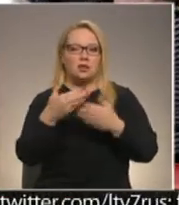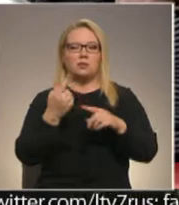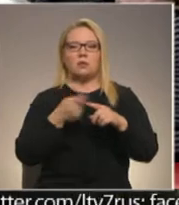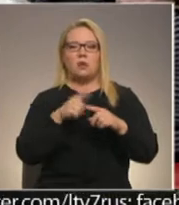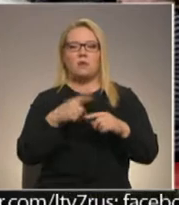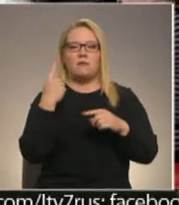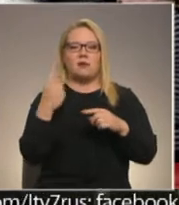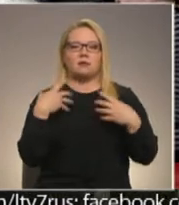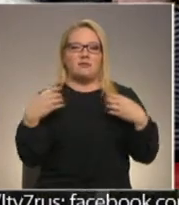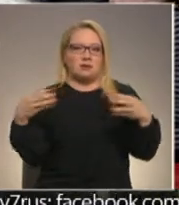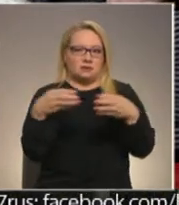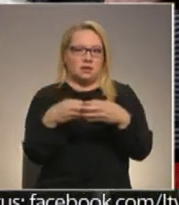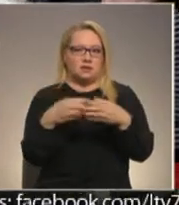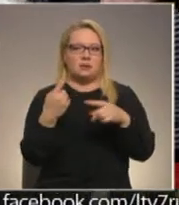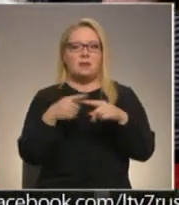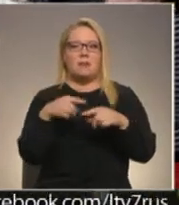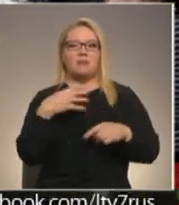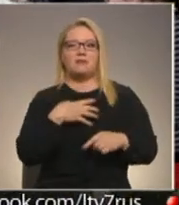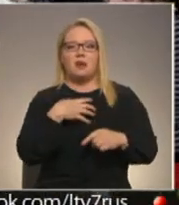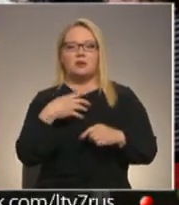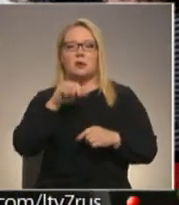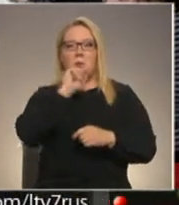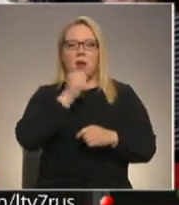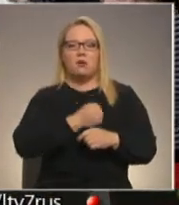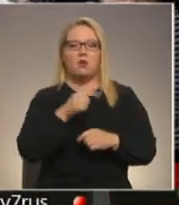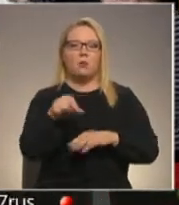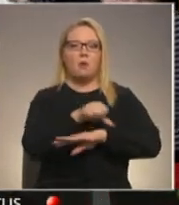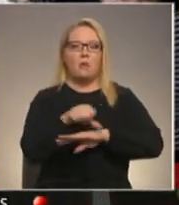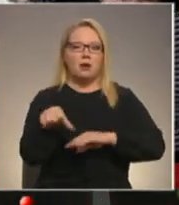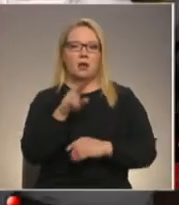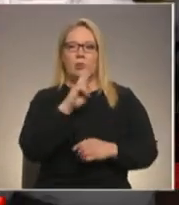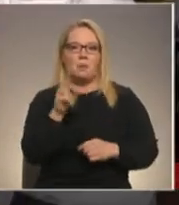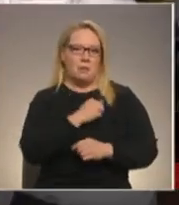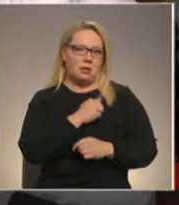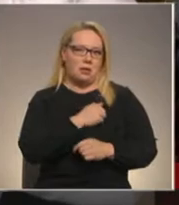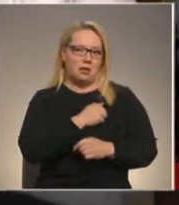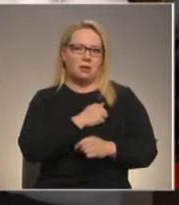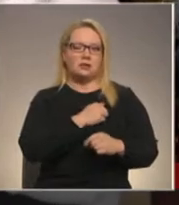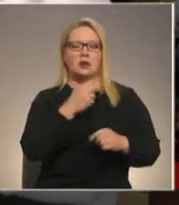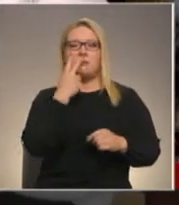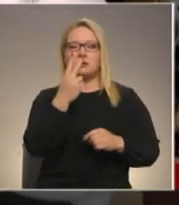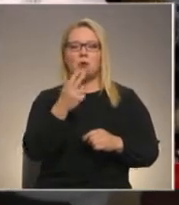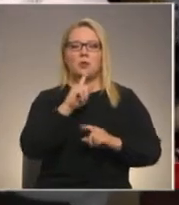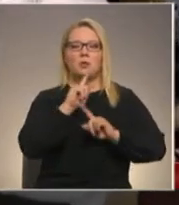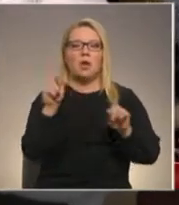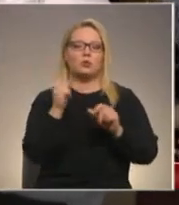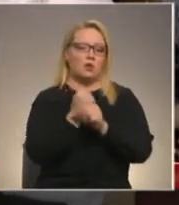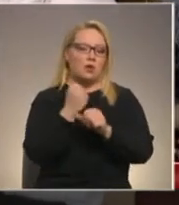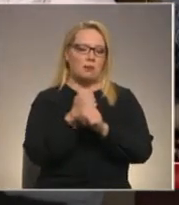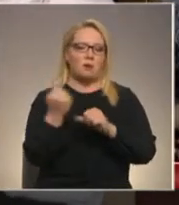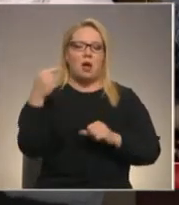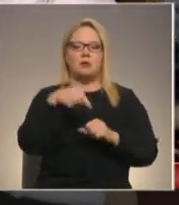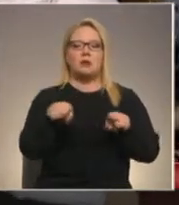viens vesels. Tāpēc mums vajag pārvarēt to barjeru nebaidīties. Paskatīties uz neierasto nodarbību